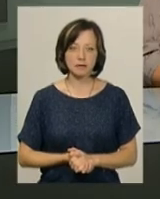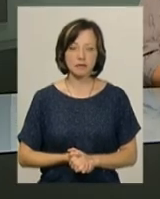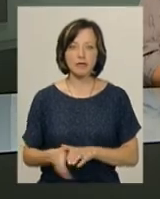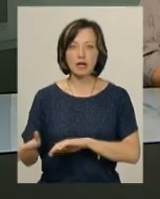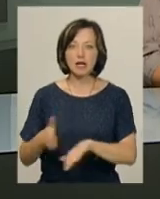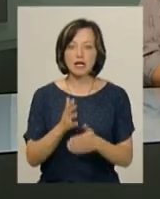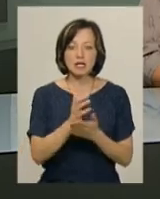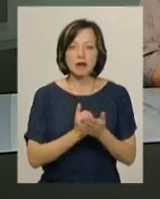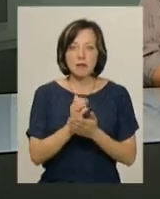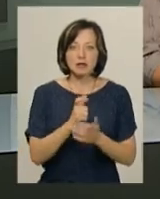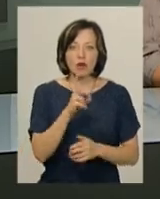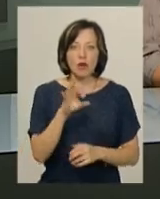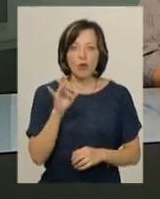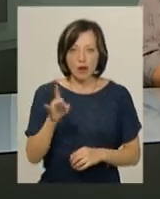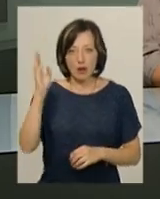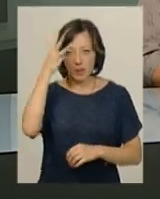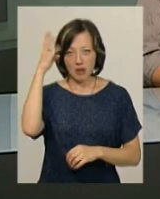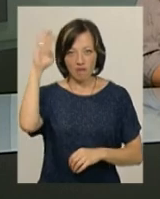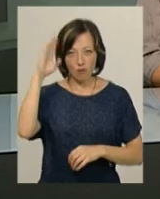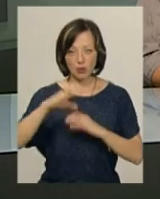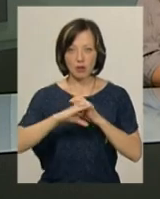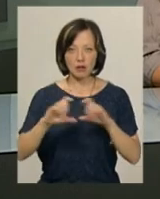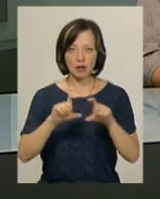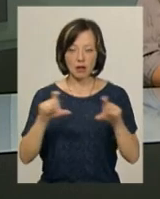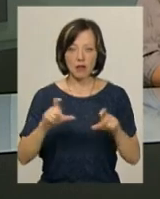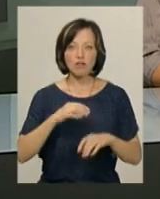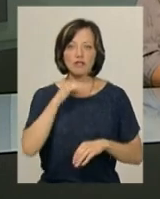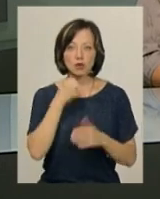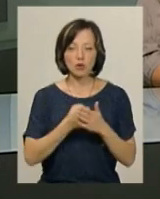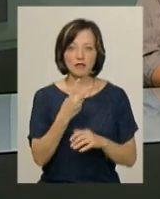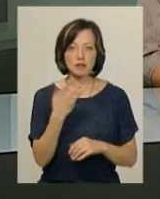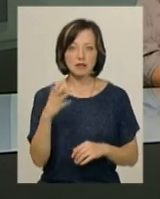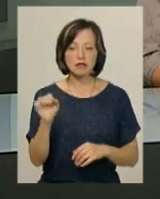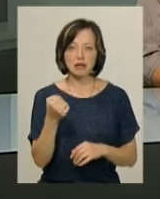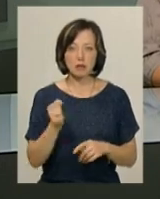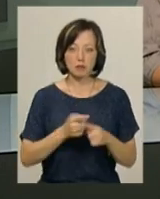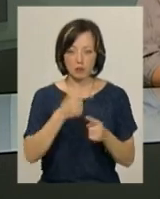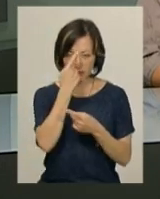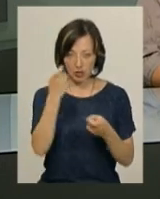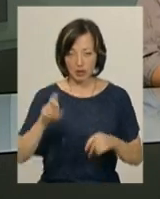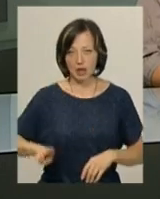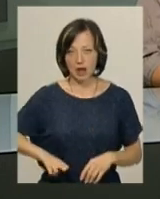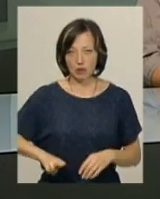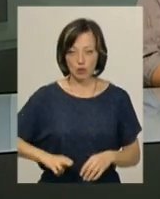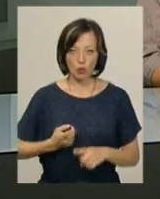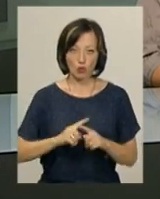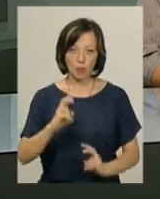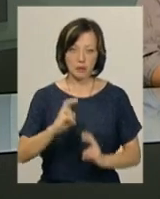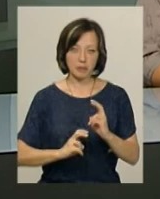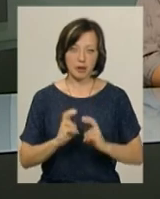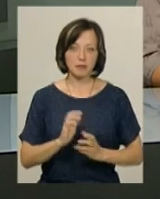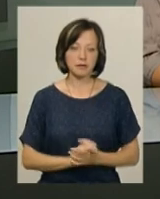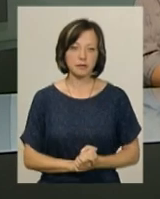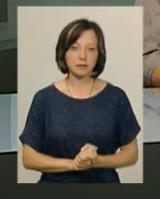Запасів гіпохлориту натрію Хмельницького водоканалу вистачить до 25 серпня. По це повідомив директор комунального підприємства